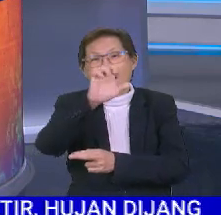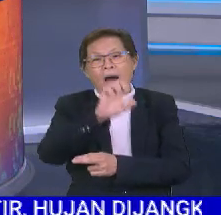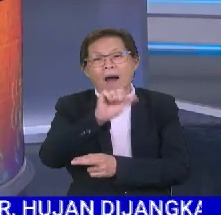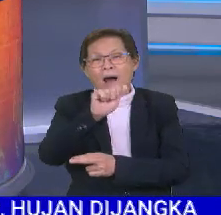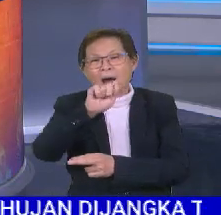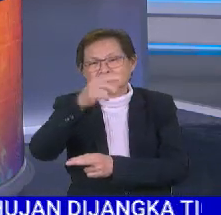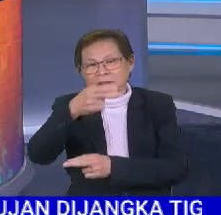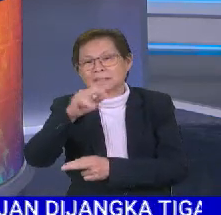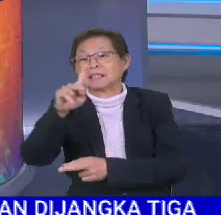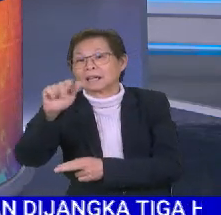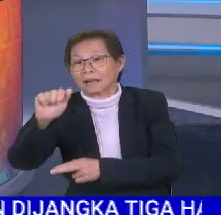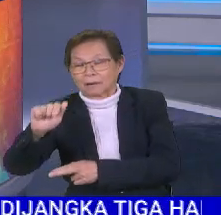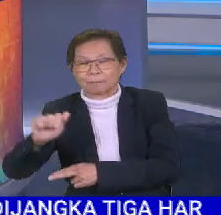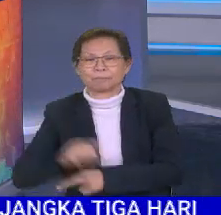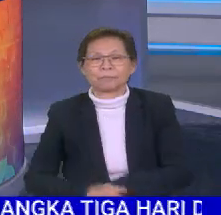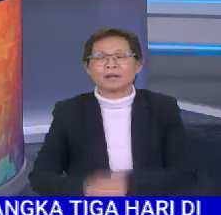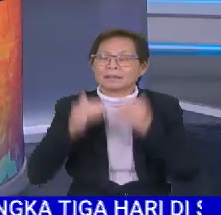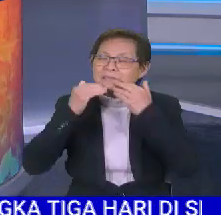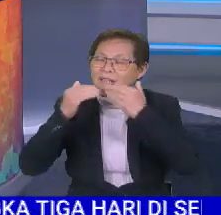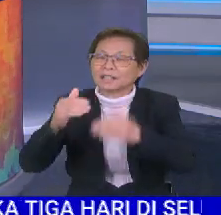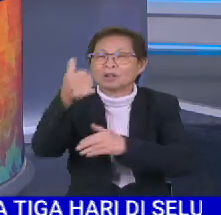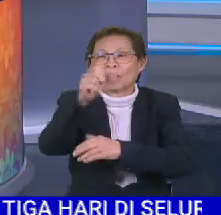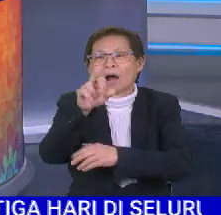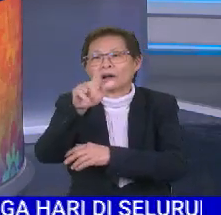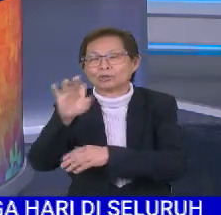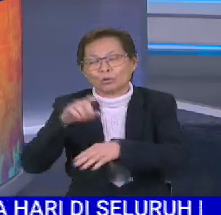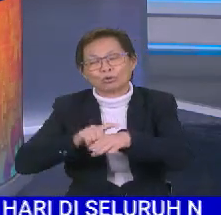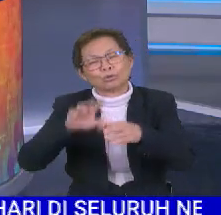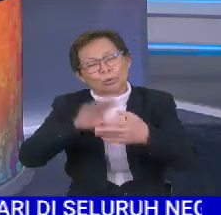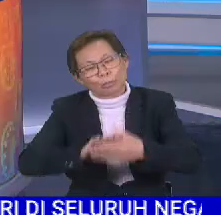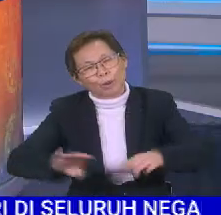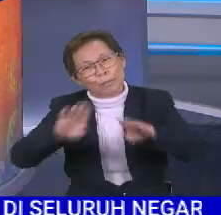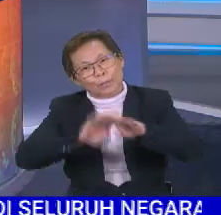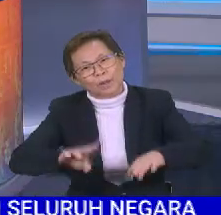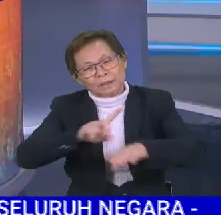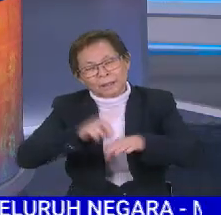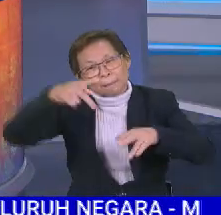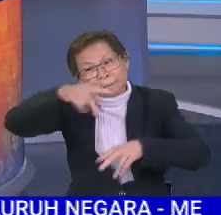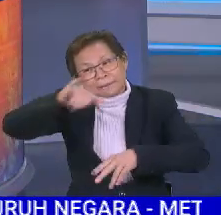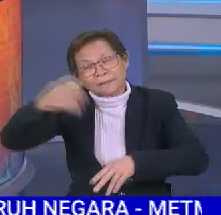Silakan Atikah. Baik, terima kasih Ashraf untuk perkembangan di Jalan Gasing, Petaling Jaya. Dan seterusnya...